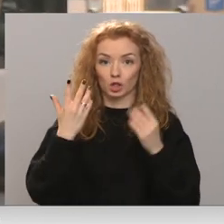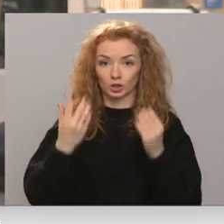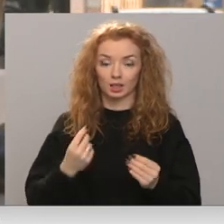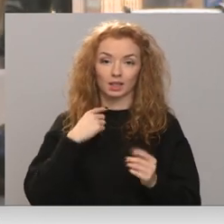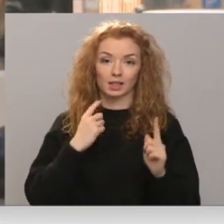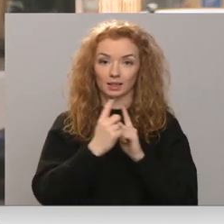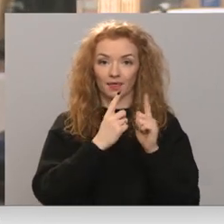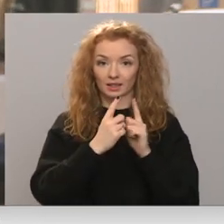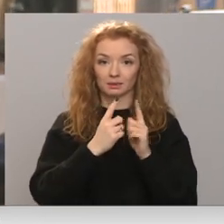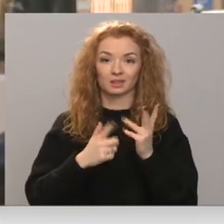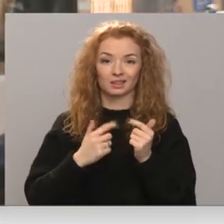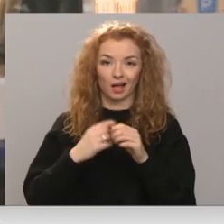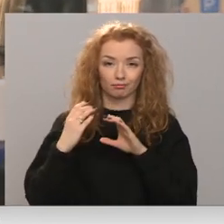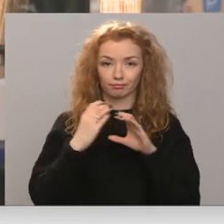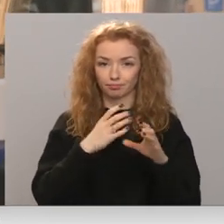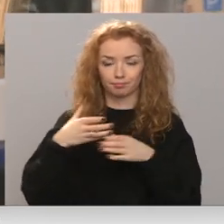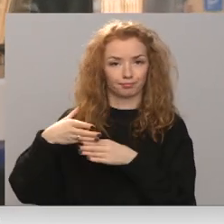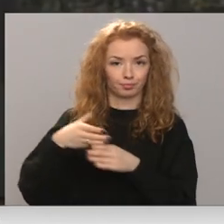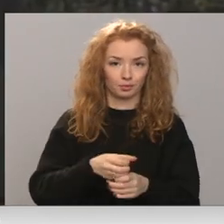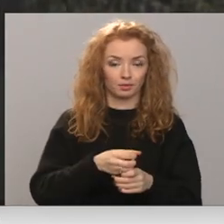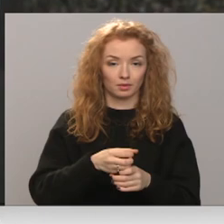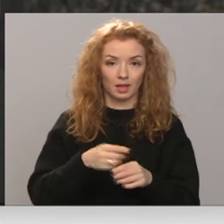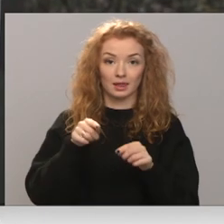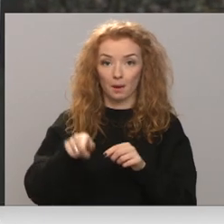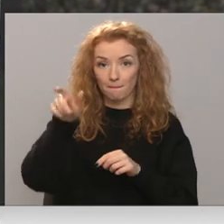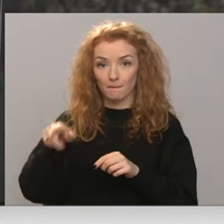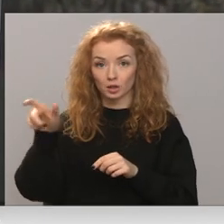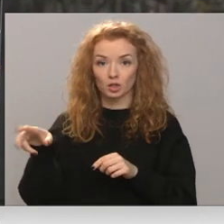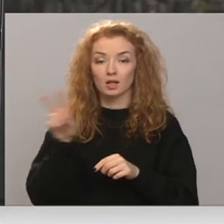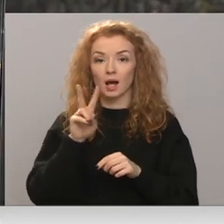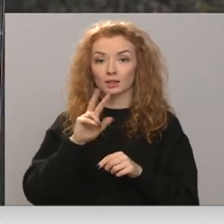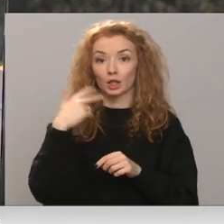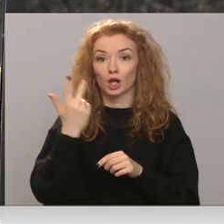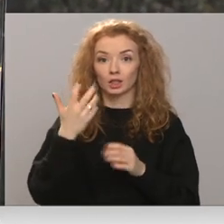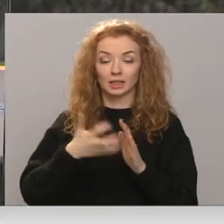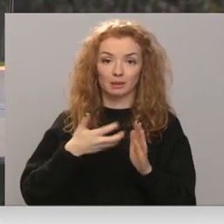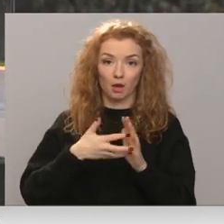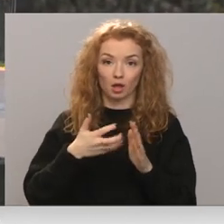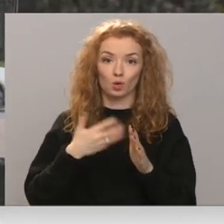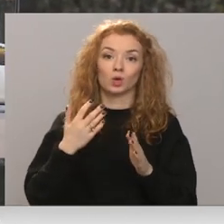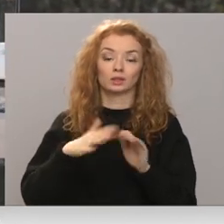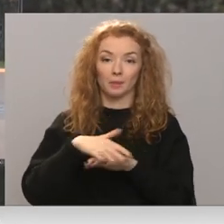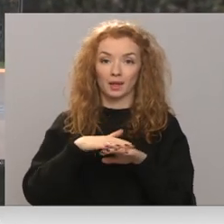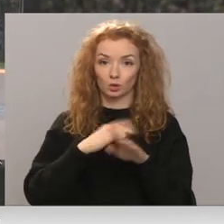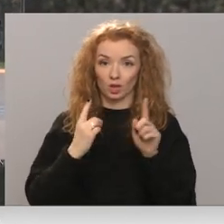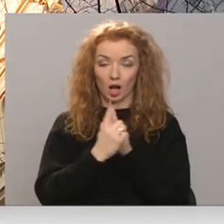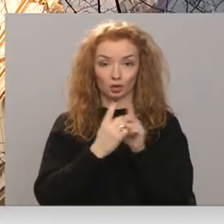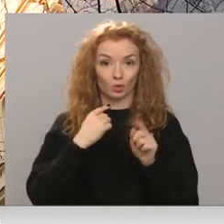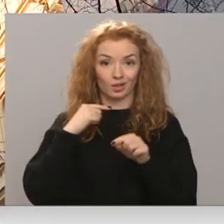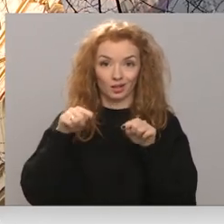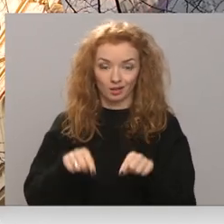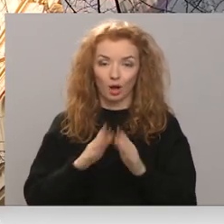Rīgas satiksmai reisu skaits tiks būtiski samazināts. Tādēļ tie pasažieri, kuri parīd iecerējuši izmantot galvas pilsētas sabiedrisko transportu,